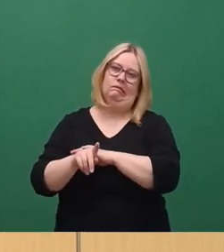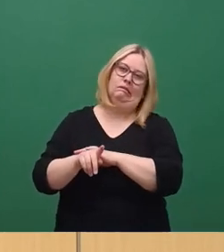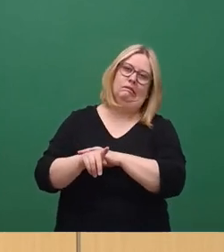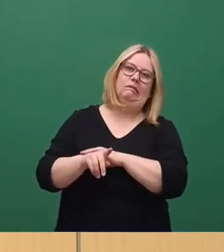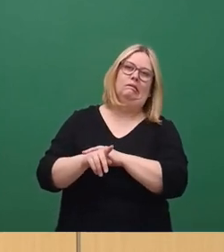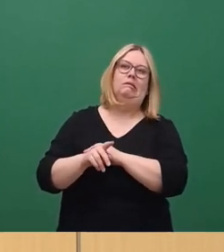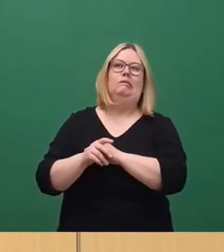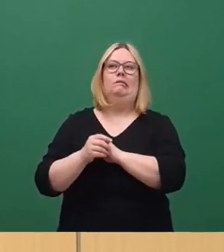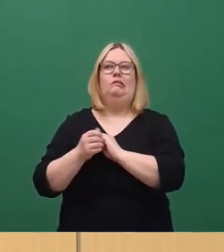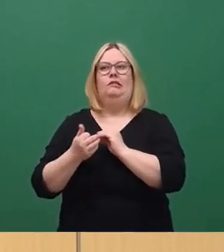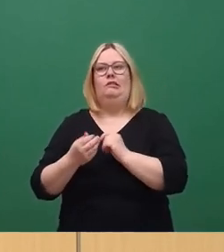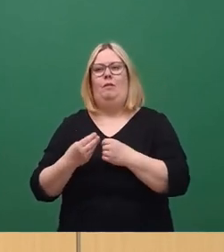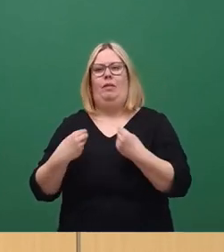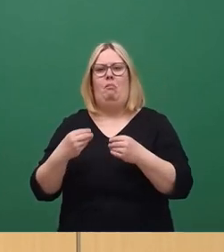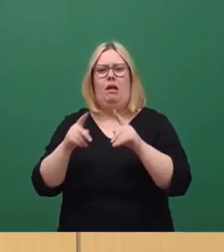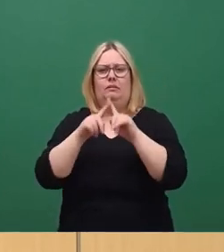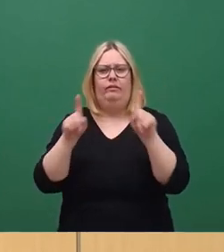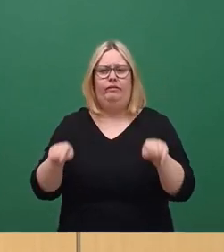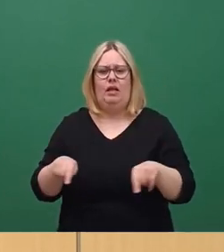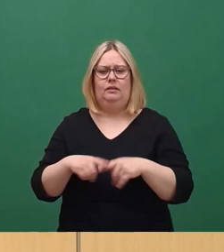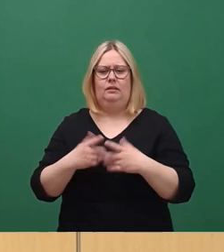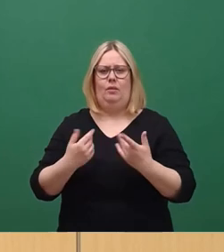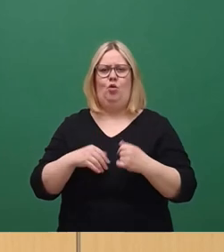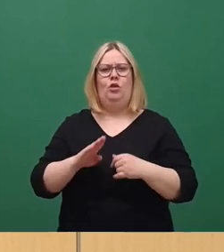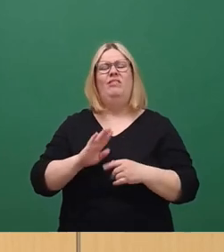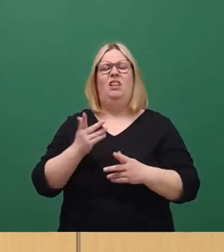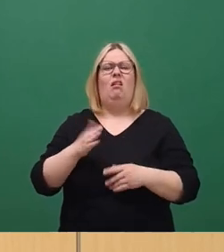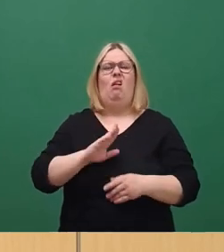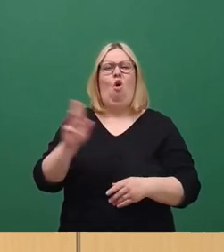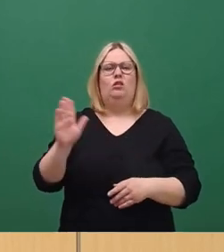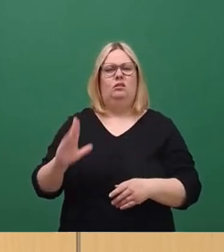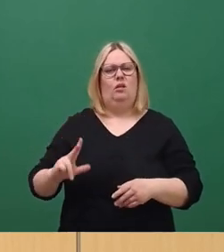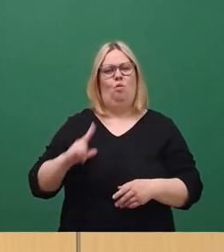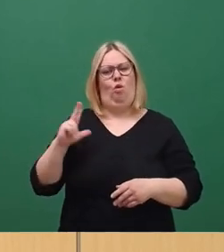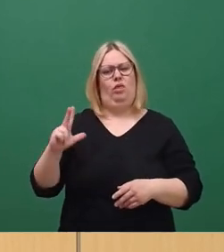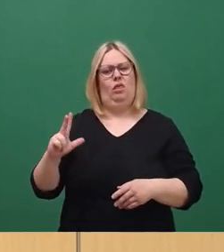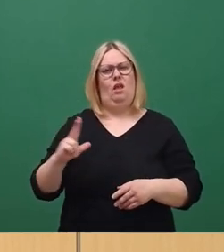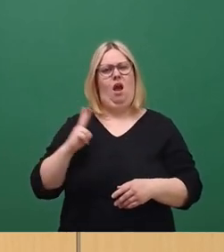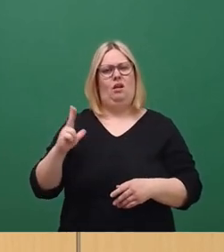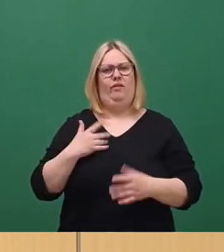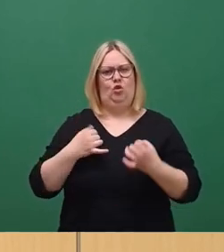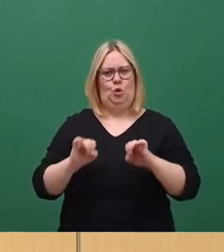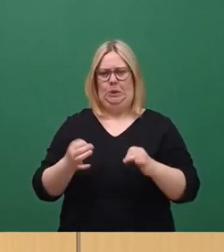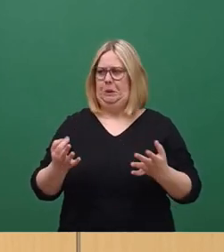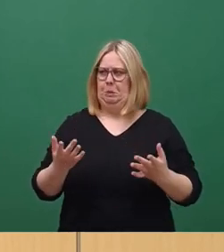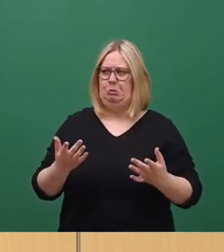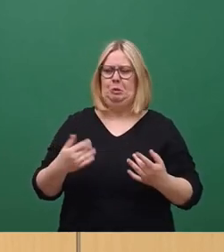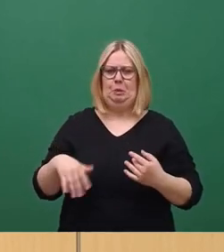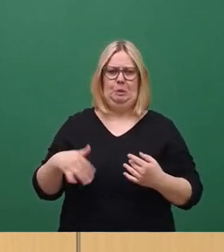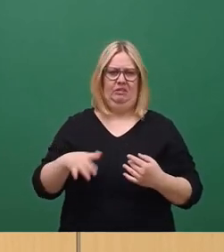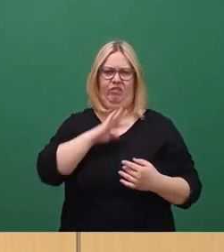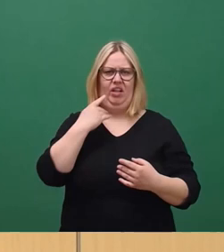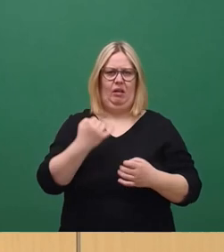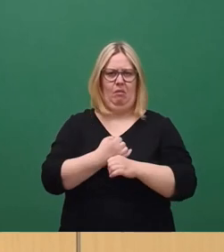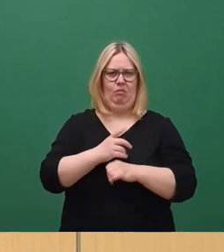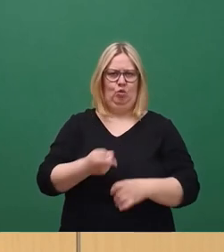man hat Plastikfenster da drin. Also das, was ich eigentlich unter Ostmoderne so mir vorstelle, was man da schützen müsste, da muss man ganz schön was machen. Da gibt es also